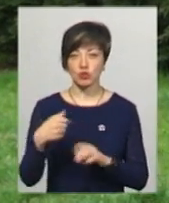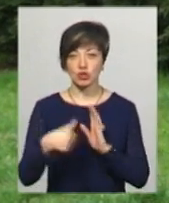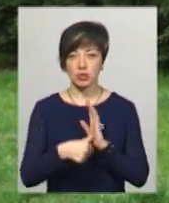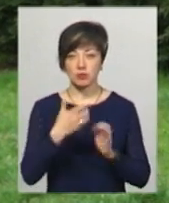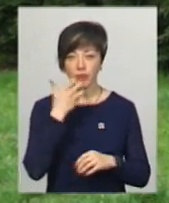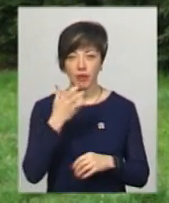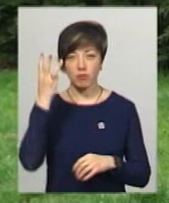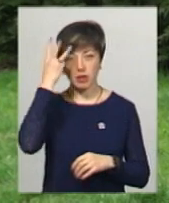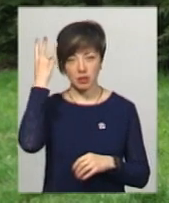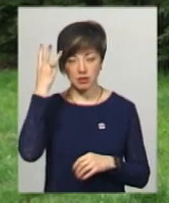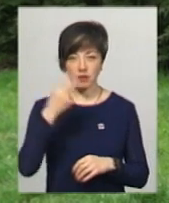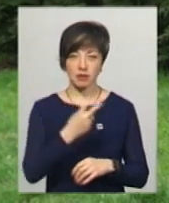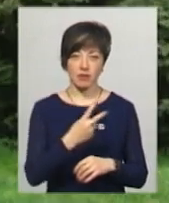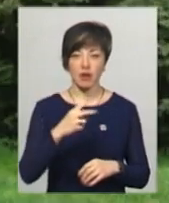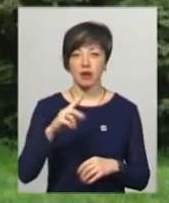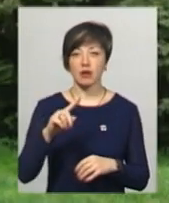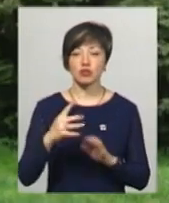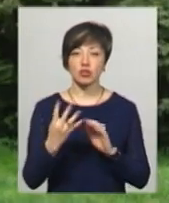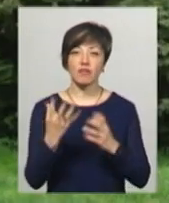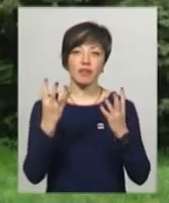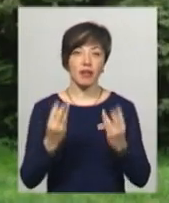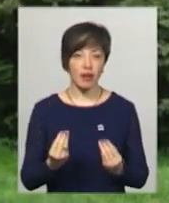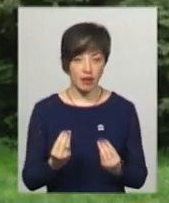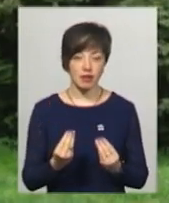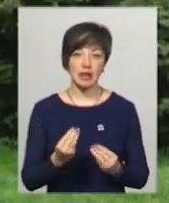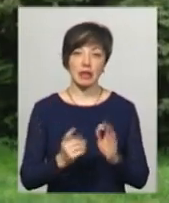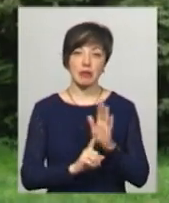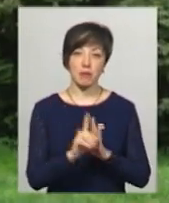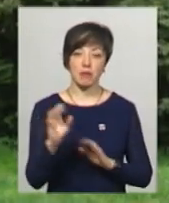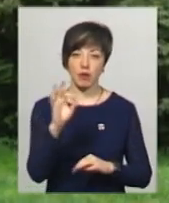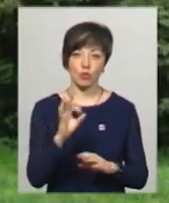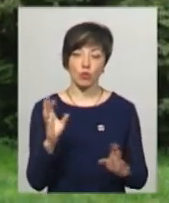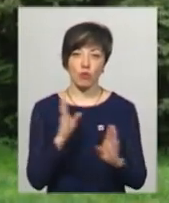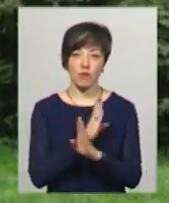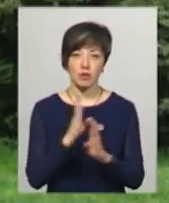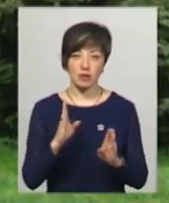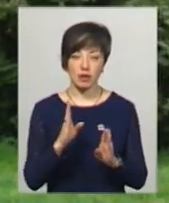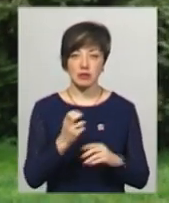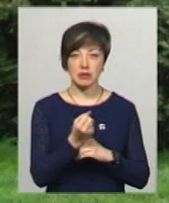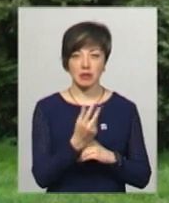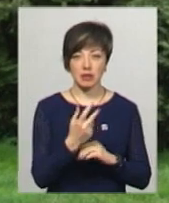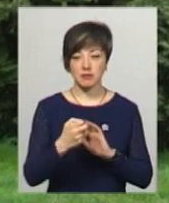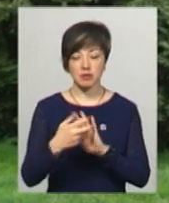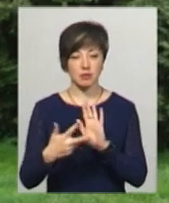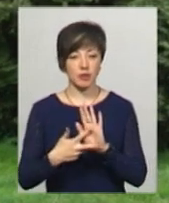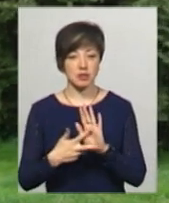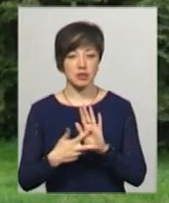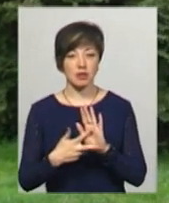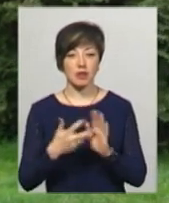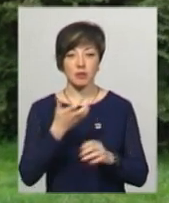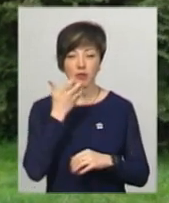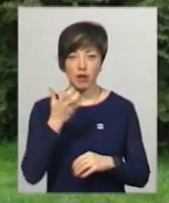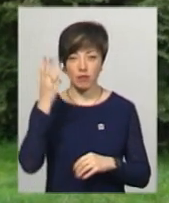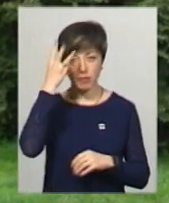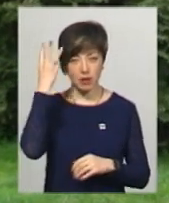тепла, у Хмельницькому – 2,4. Вдень-години температура повітря по області 13-18 градусів тепла,